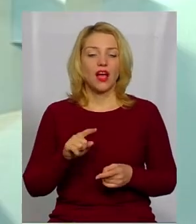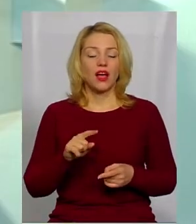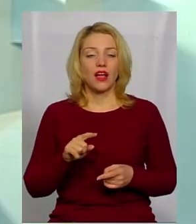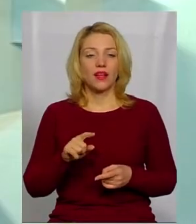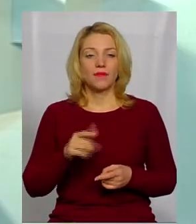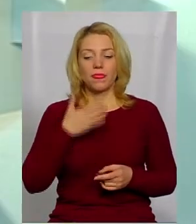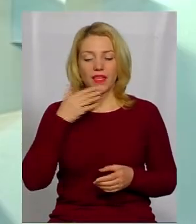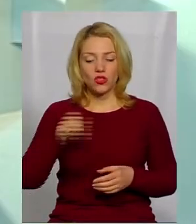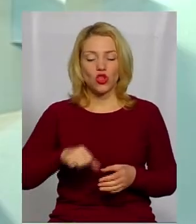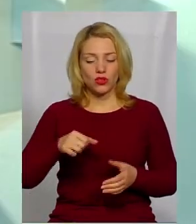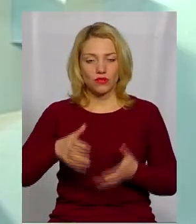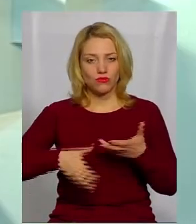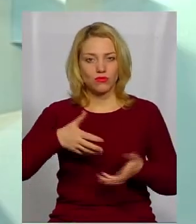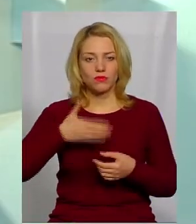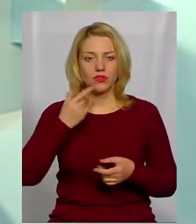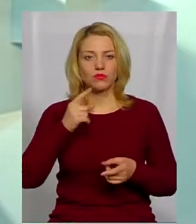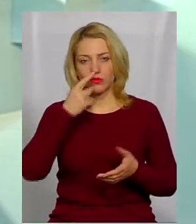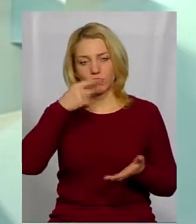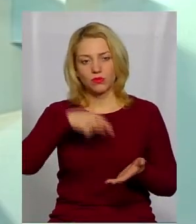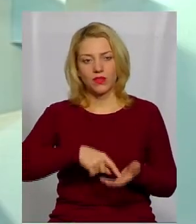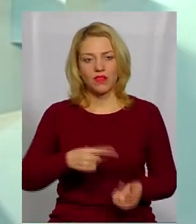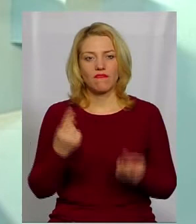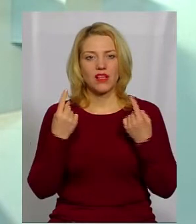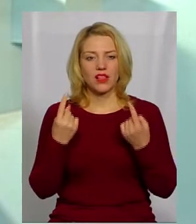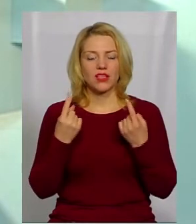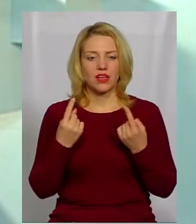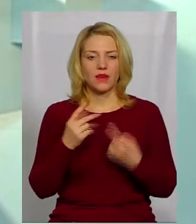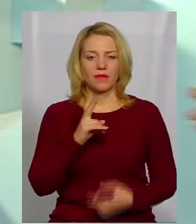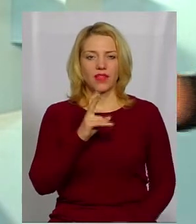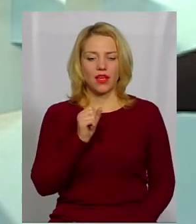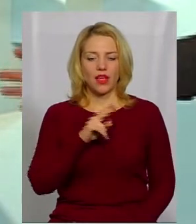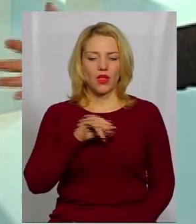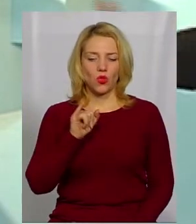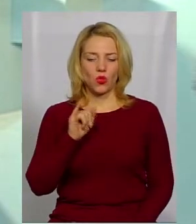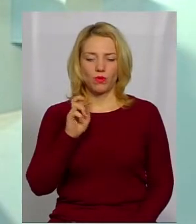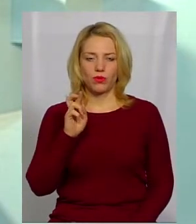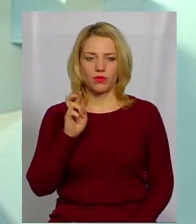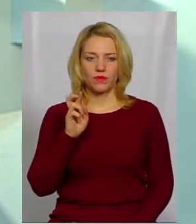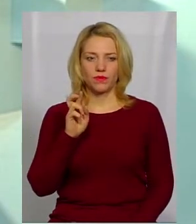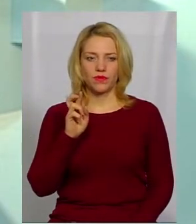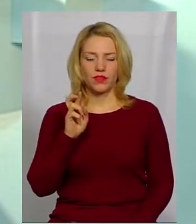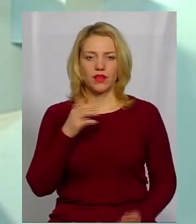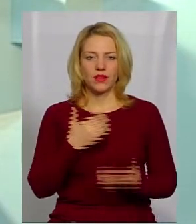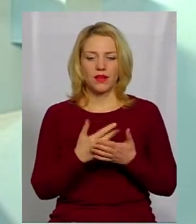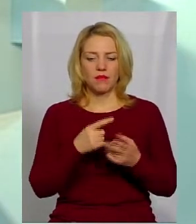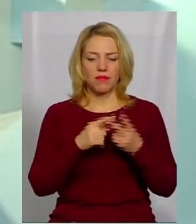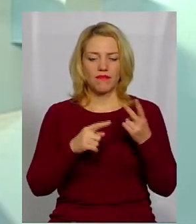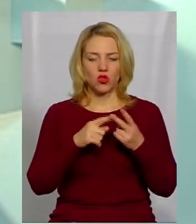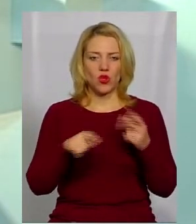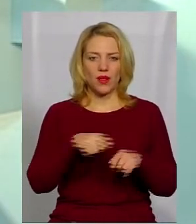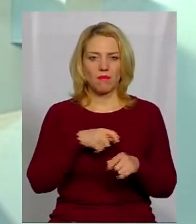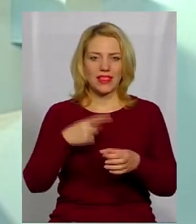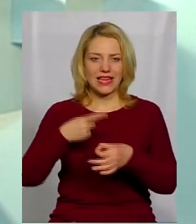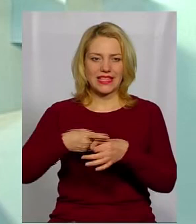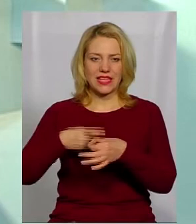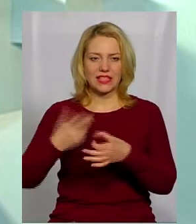вода, а тому, що ми натрапили на величезний кадуб десь до півтора метра в діаметру,